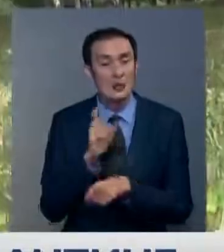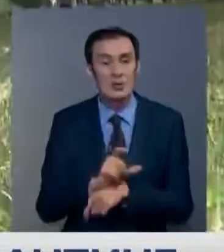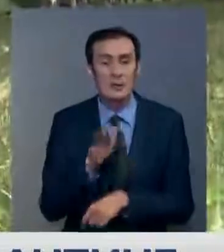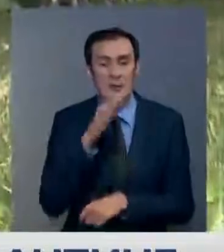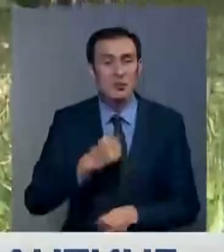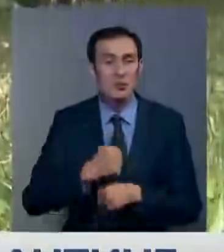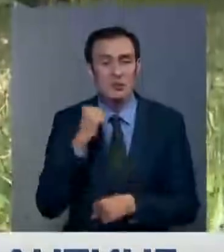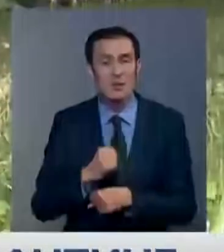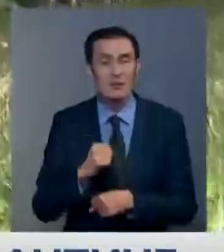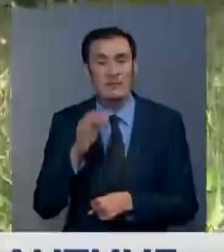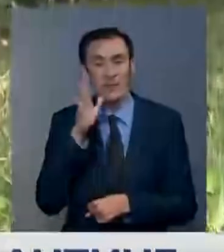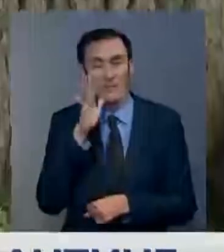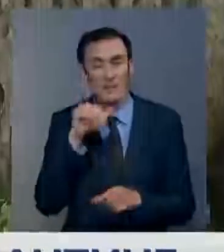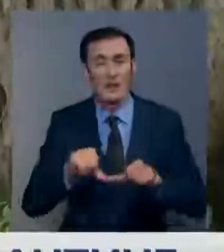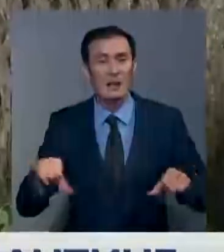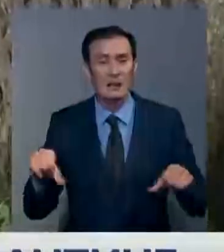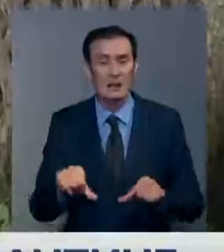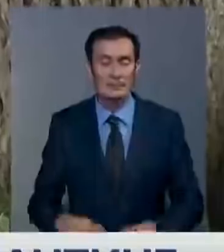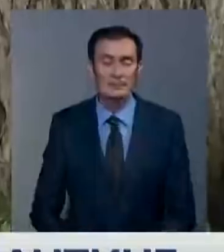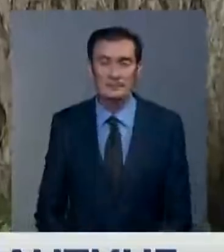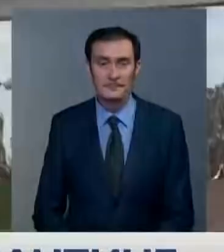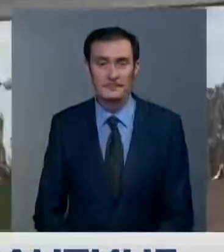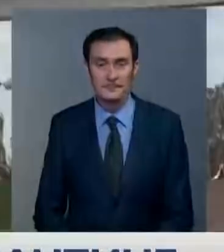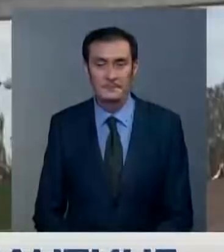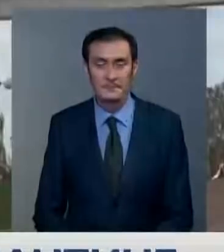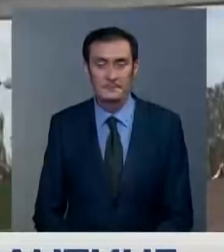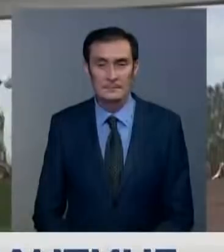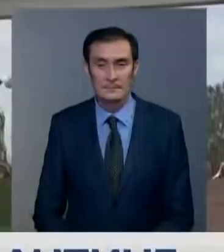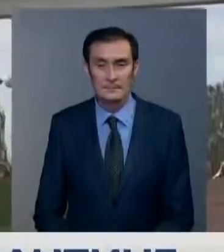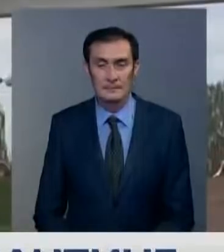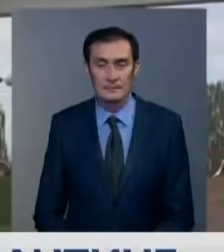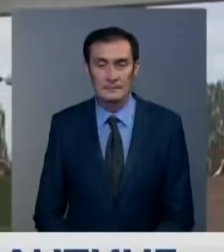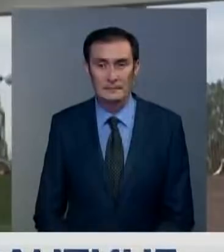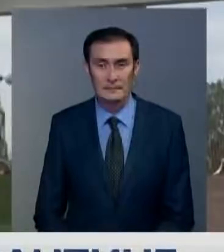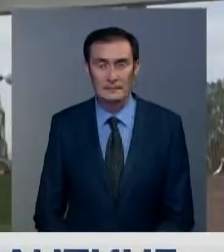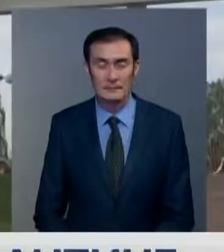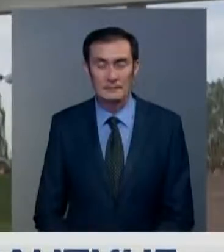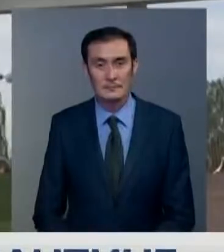время жесткого карантина. Анастасия Валикжанина, Эдуард Кон, Алматы, Хабар, 24.